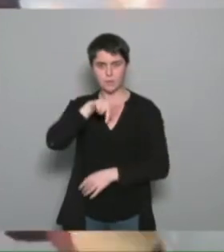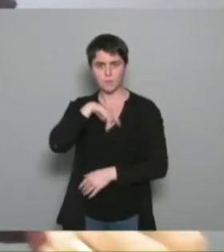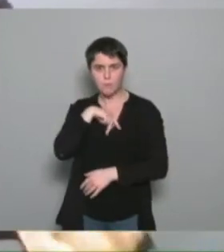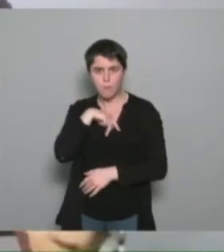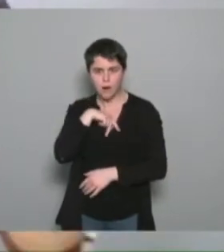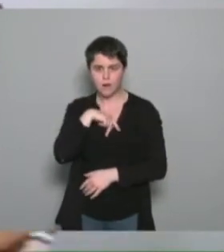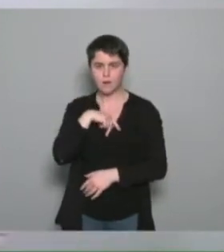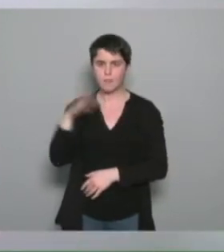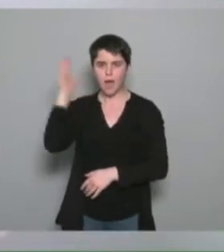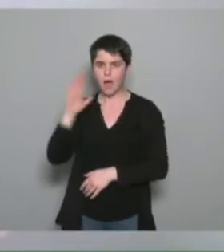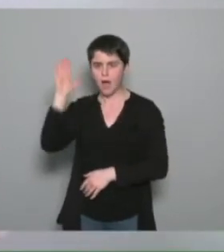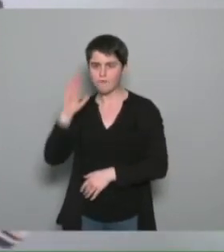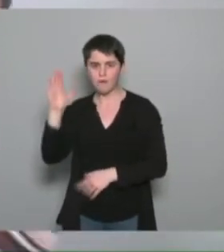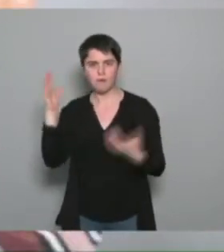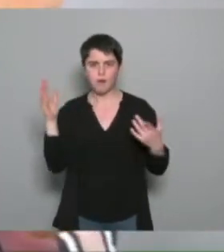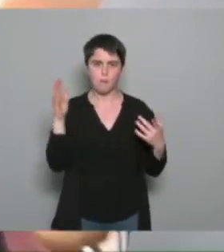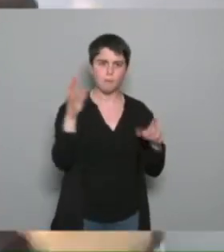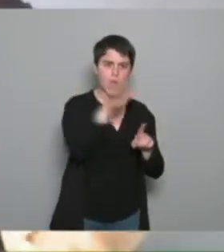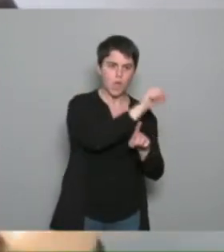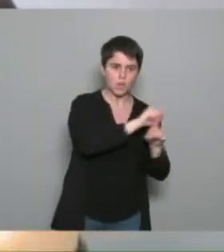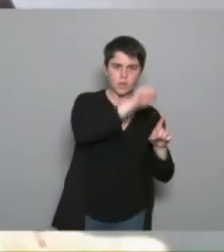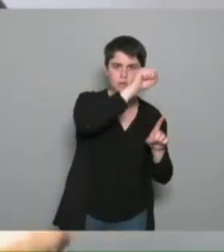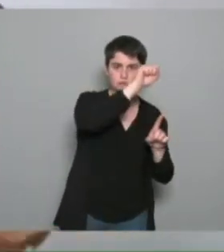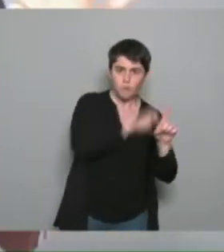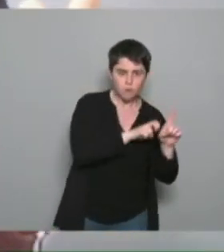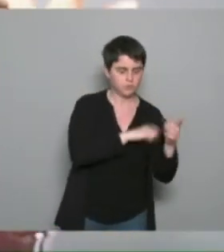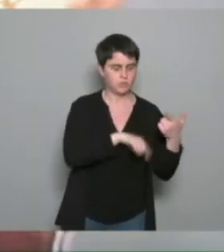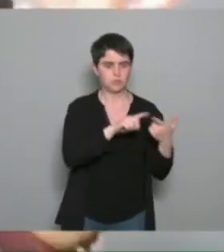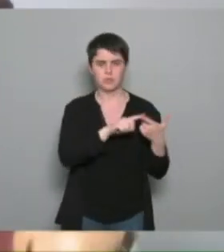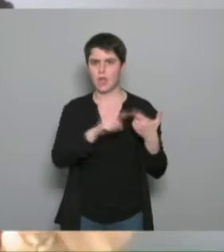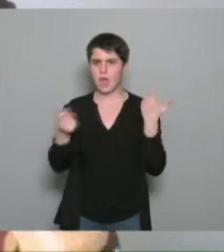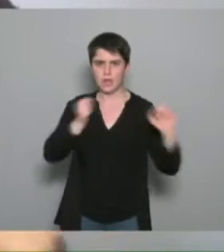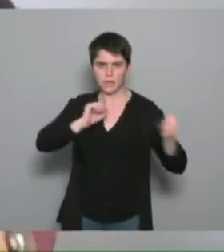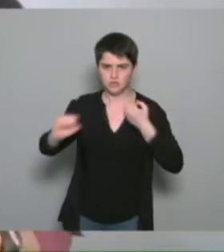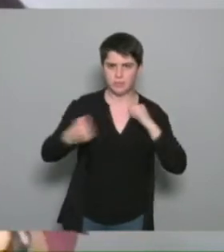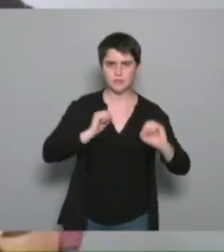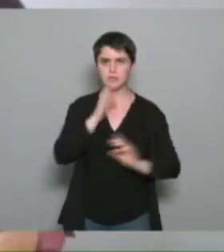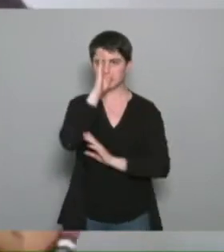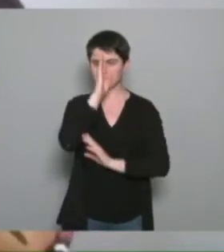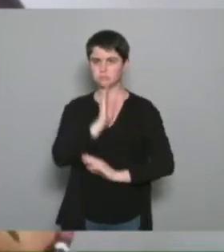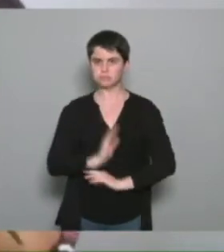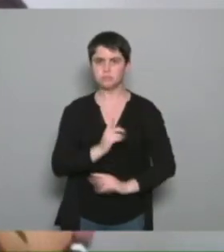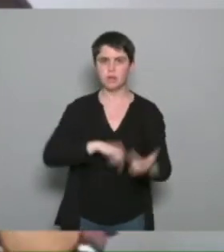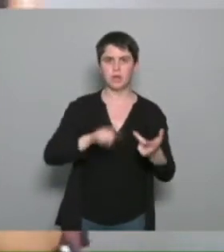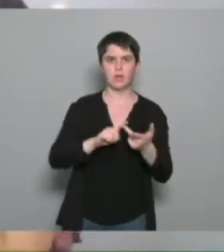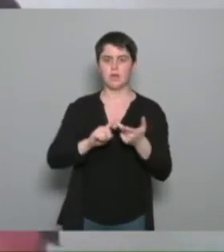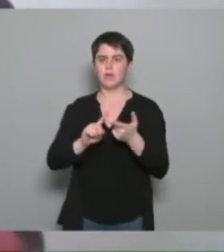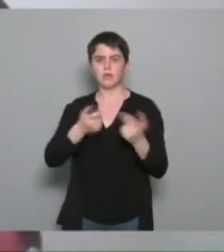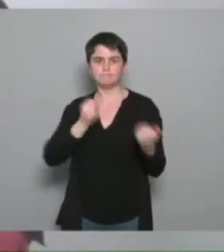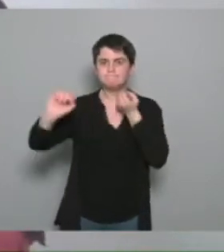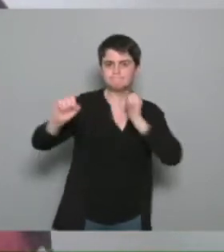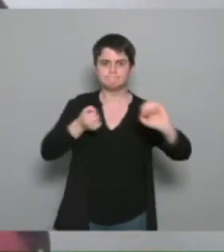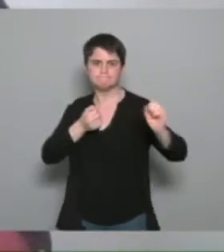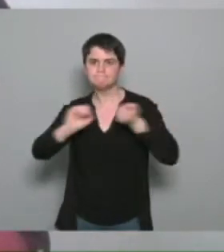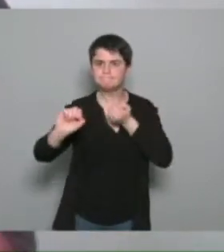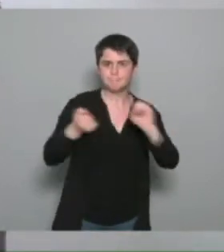de sophrologie des choses de gymnastique pour surel je faisais du kickboxing donc il fallait trouver une place pour tout